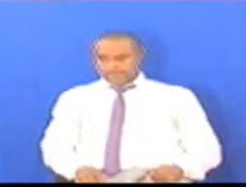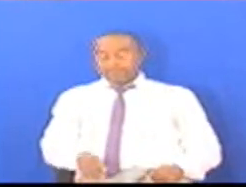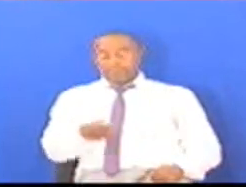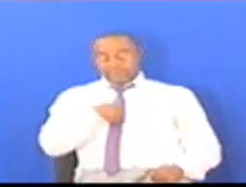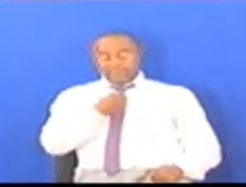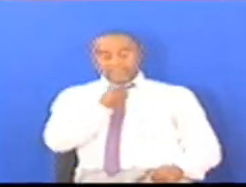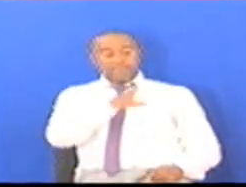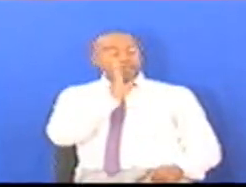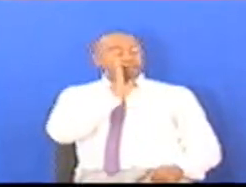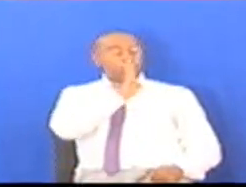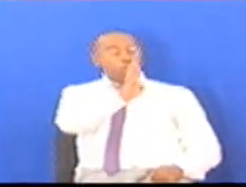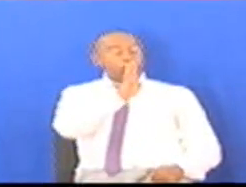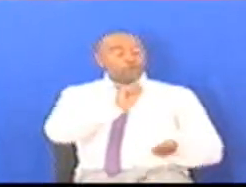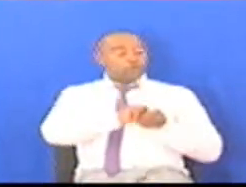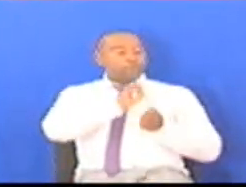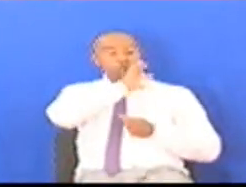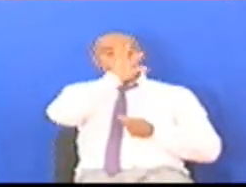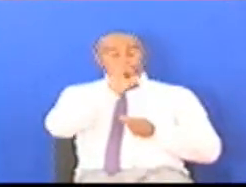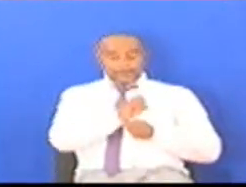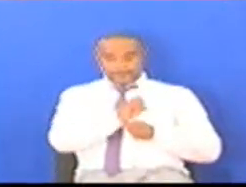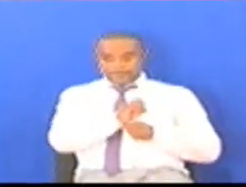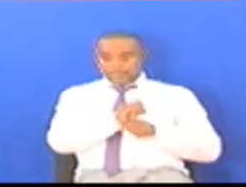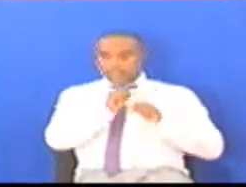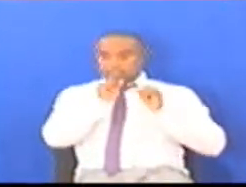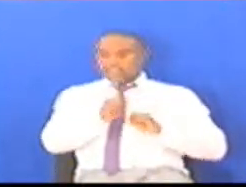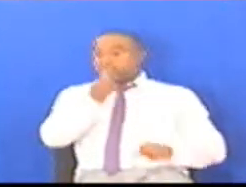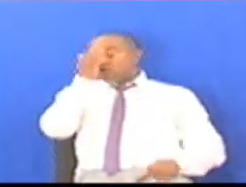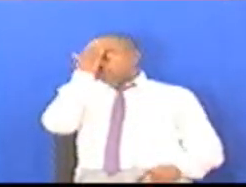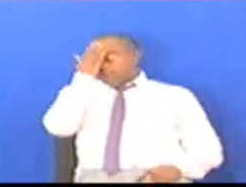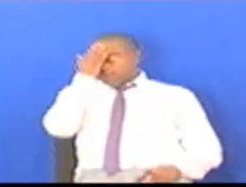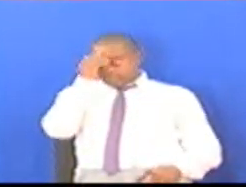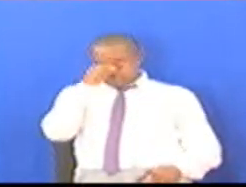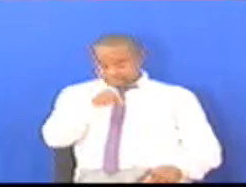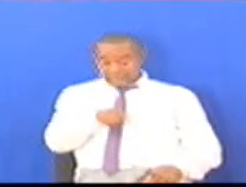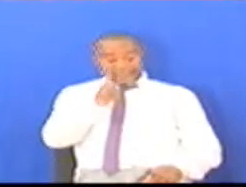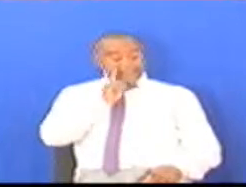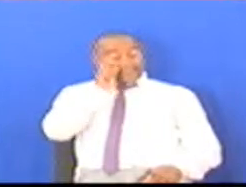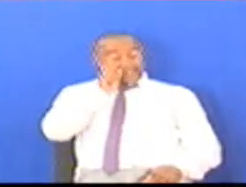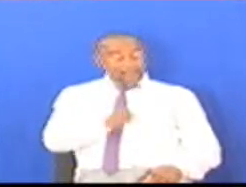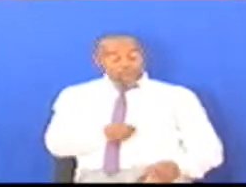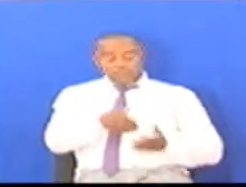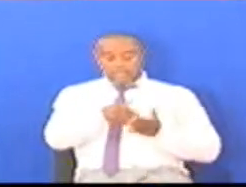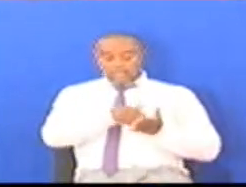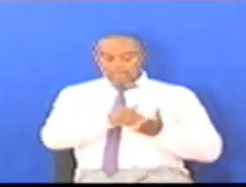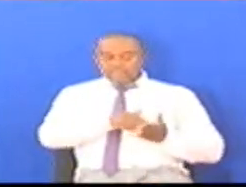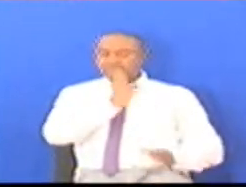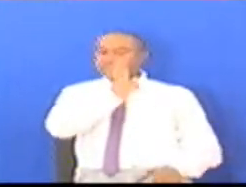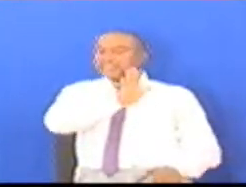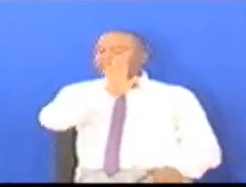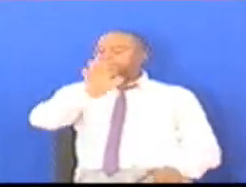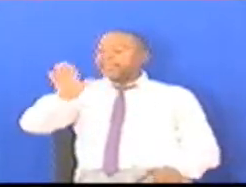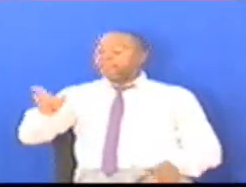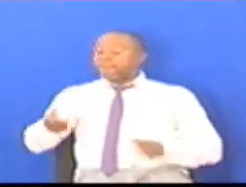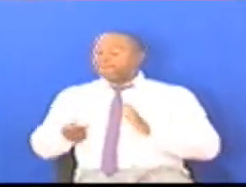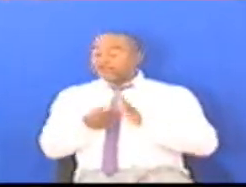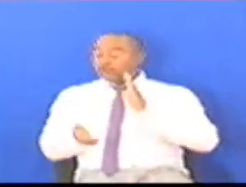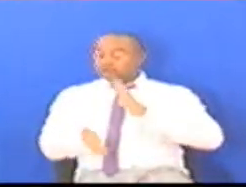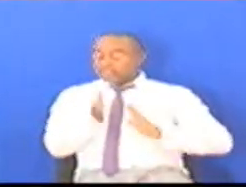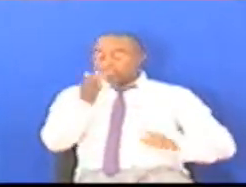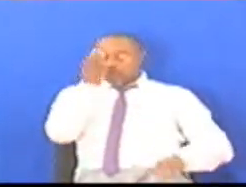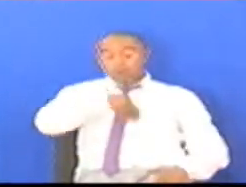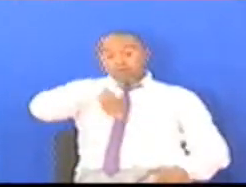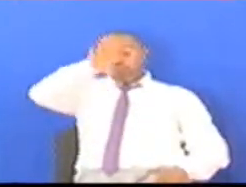pole Kwa yote alionfika Na tujue wote Hapa atambele ya mungu Kila mtu anamadhaifi yake Yake anikuwa hapa Kwa kweli Hakuna